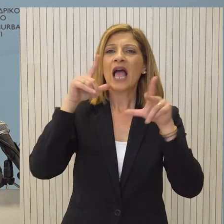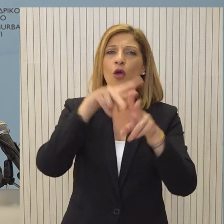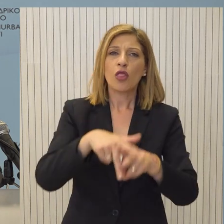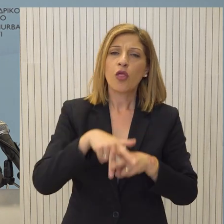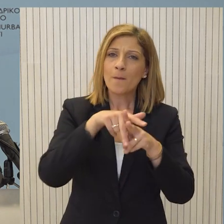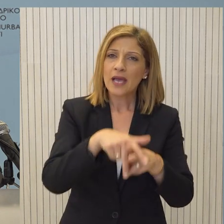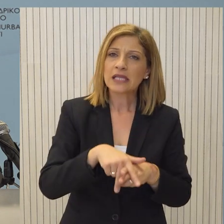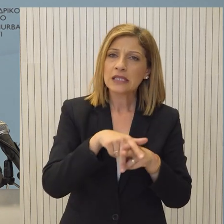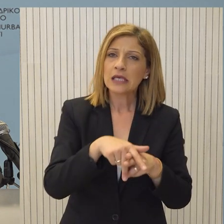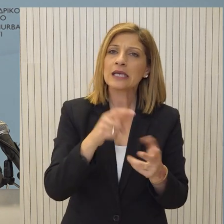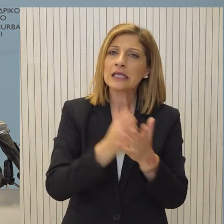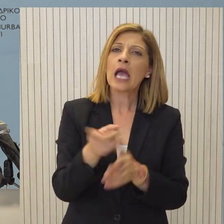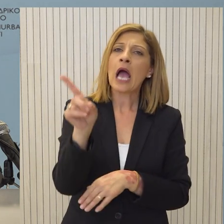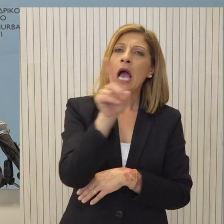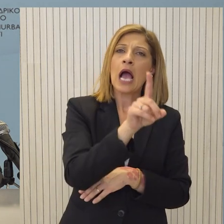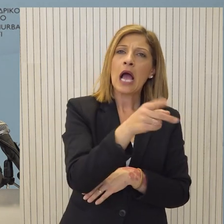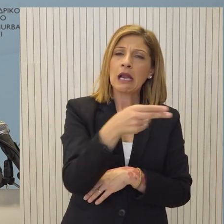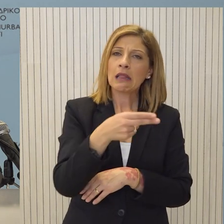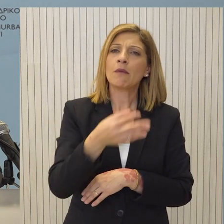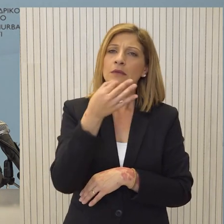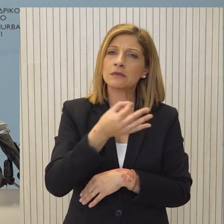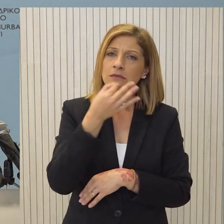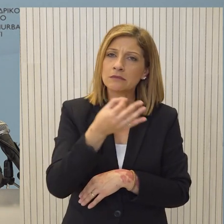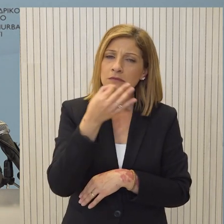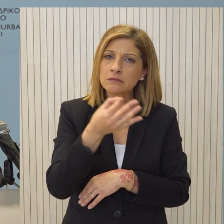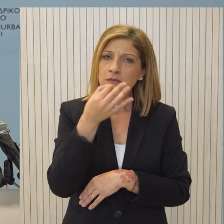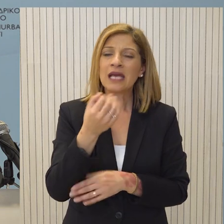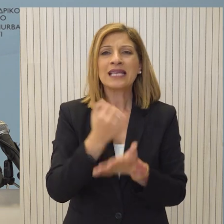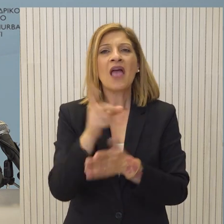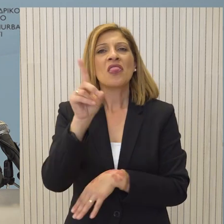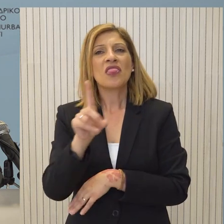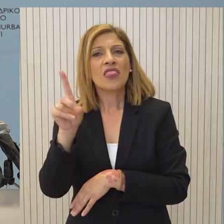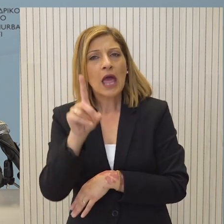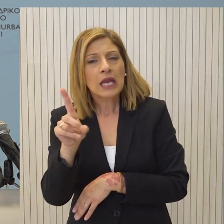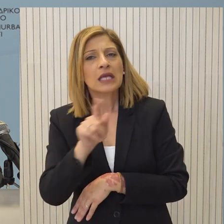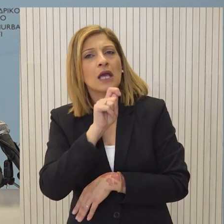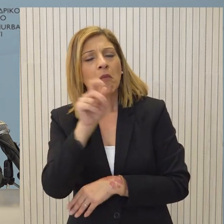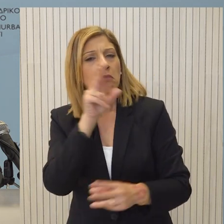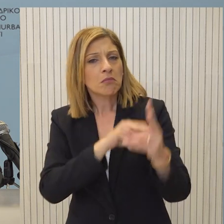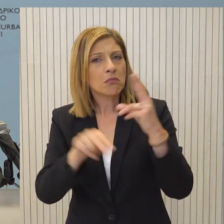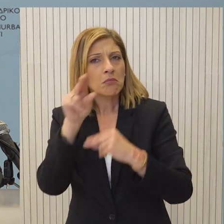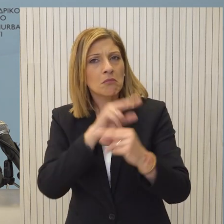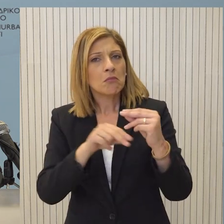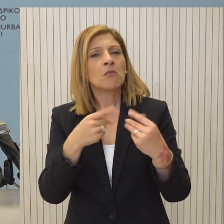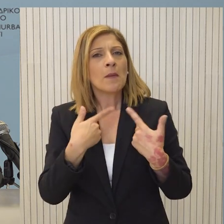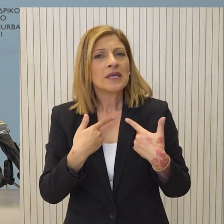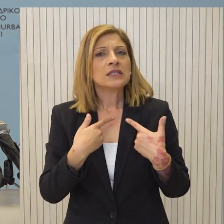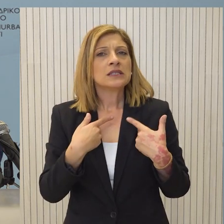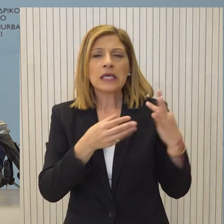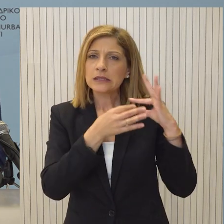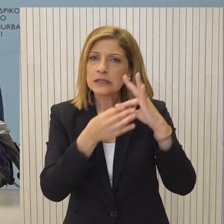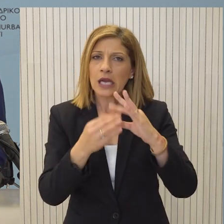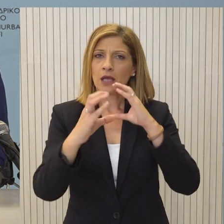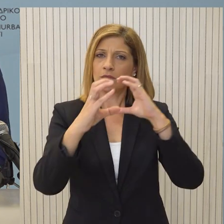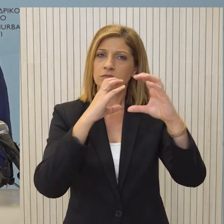και σε άλλες τοποθεσίες όπως είναι και στην Δερίνια έστω και αν είναι εκτός της Νεκρη Ζώνης βρισκόμαστε διαρκώς